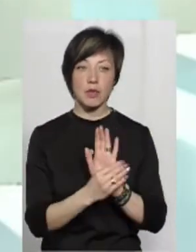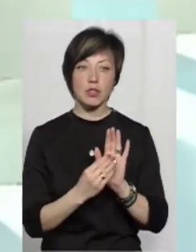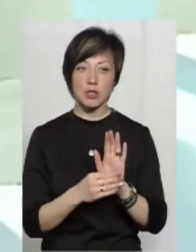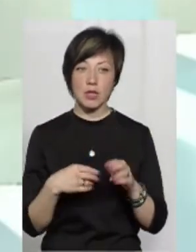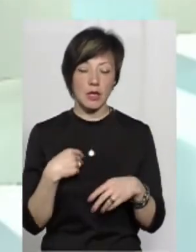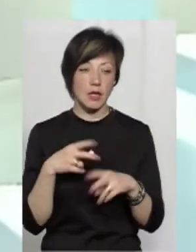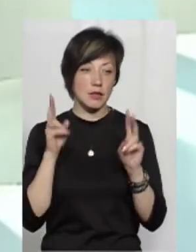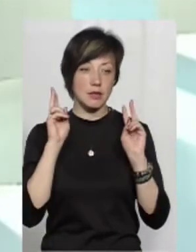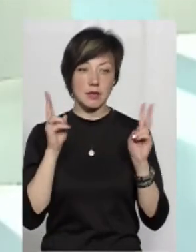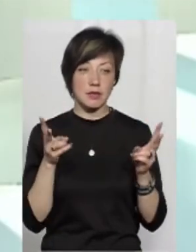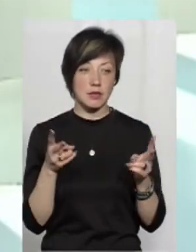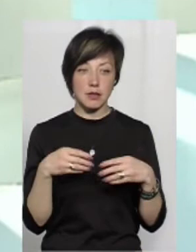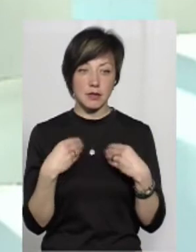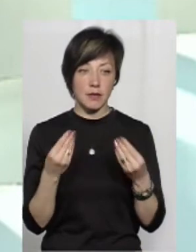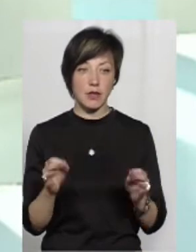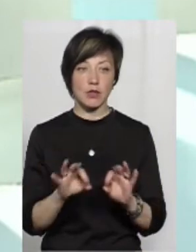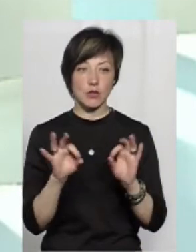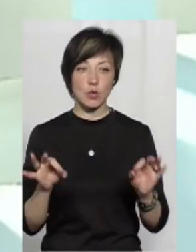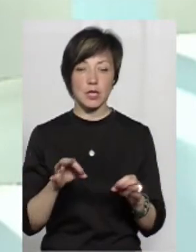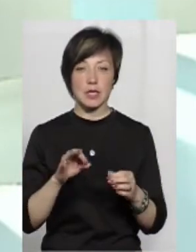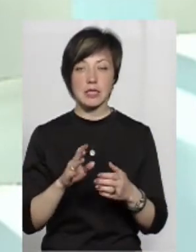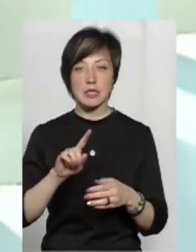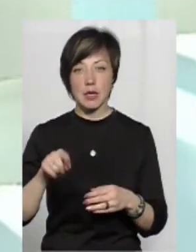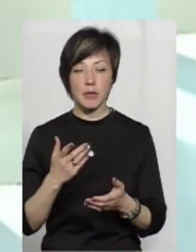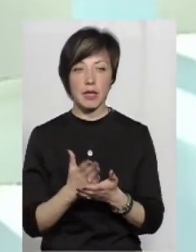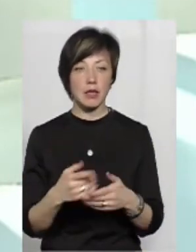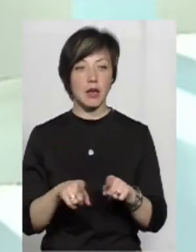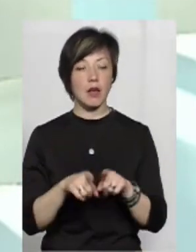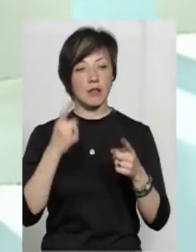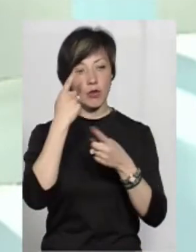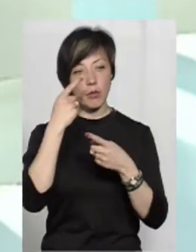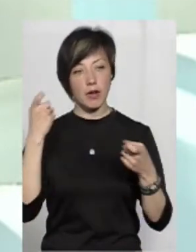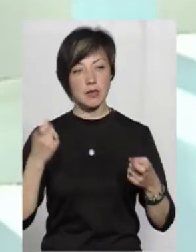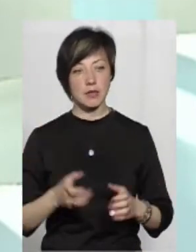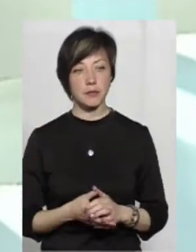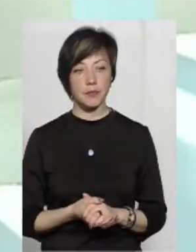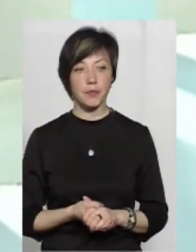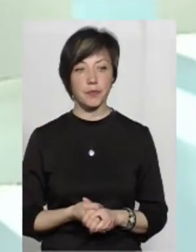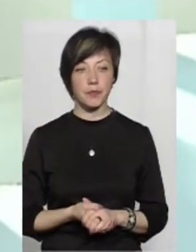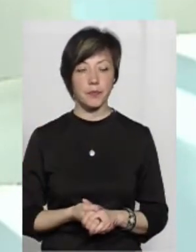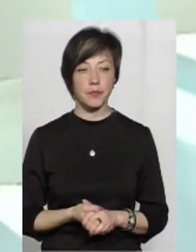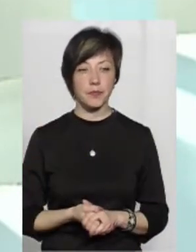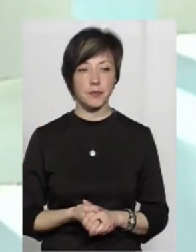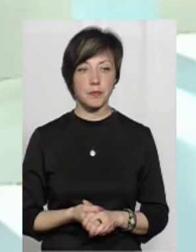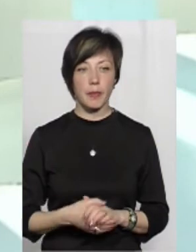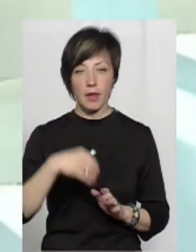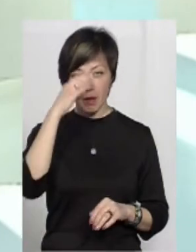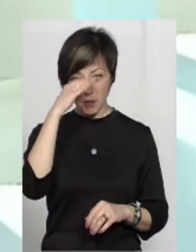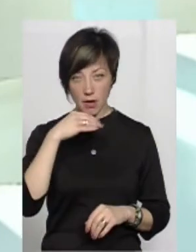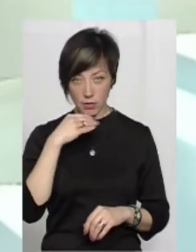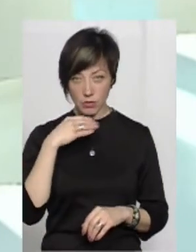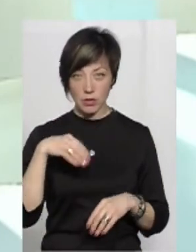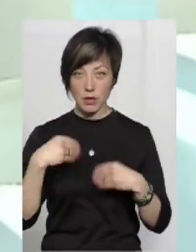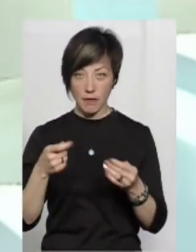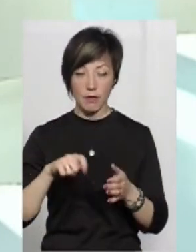так пишуть. Я не давала ще, ми не давали ще жодних запитів, але є така інформація. Тобто, батько, в свою